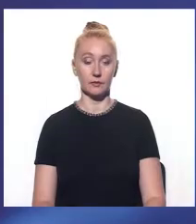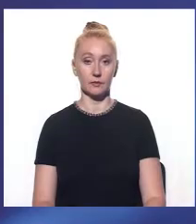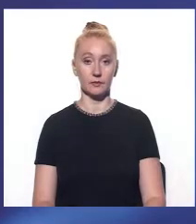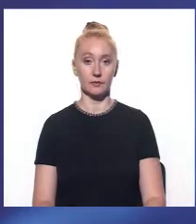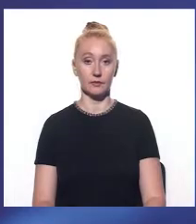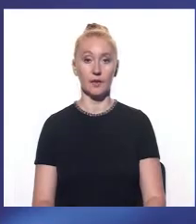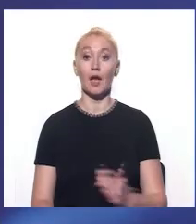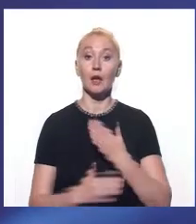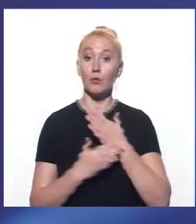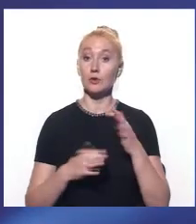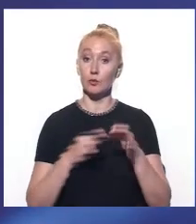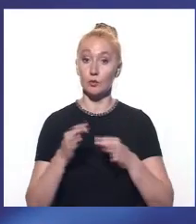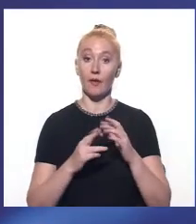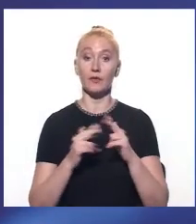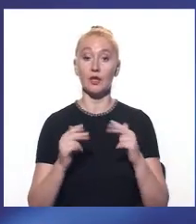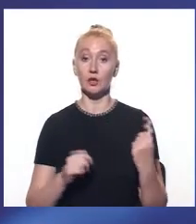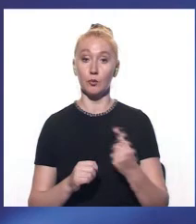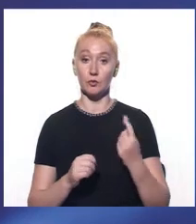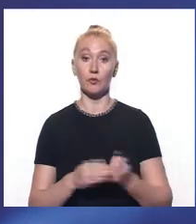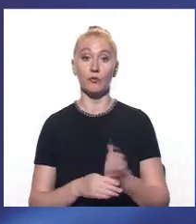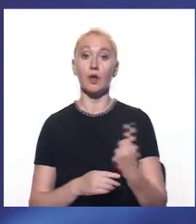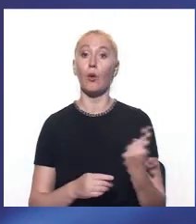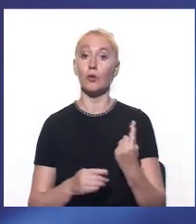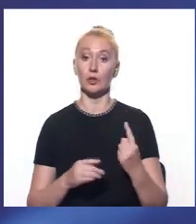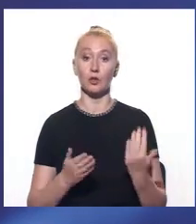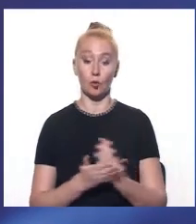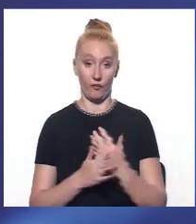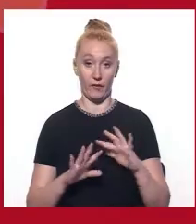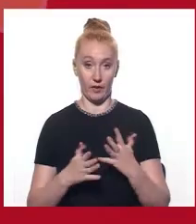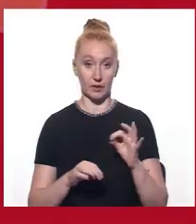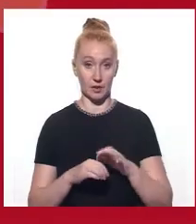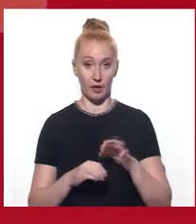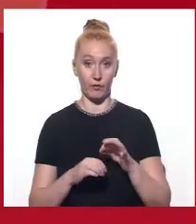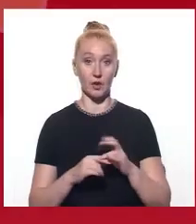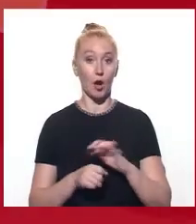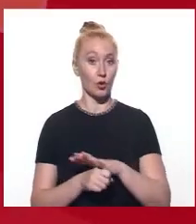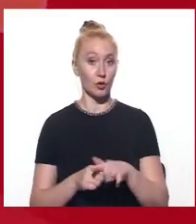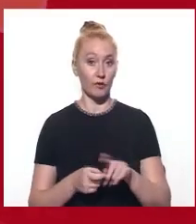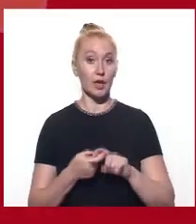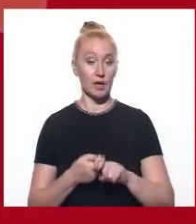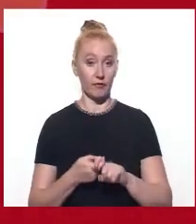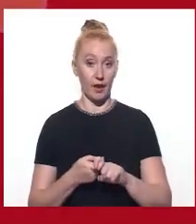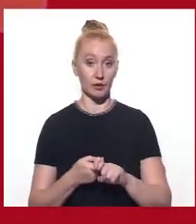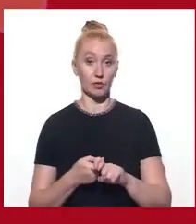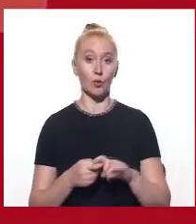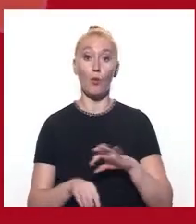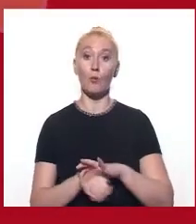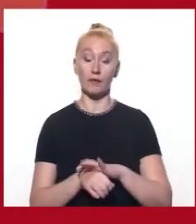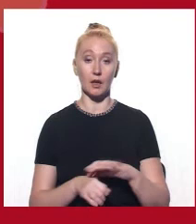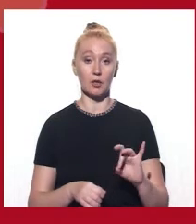За останню добу на Дніпропетровщині виявили один новий випадок захворювання на коронавірусну інфекцію у